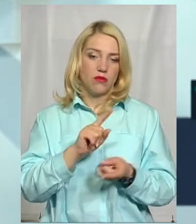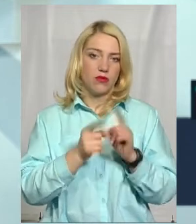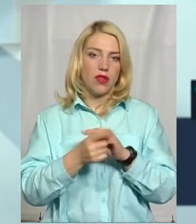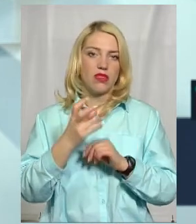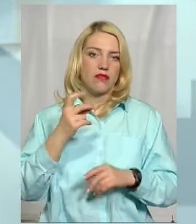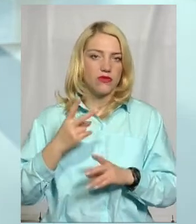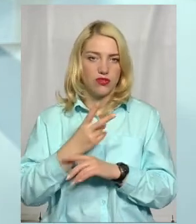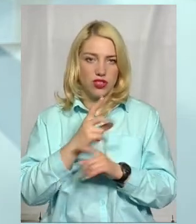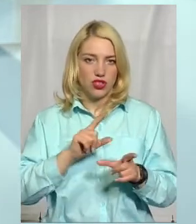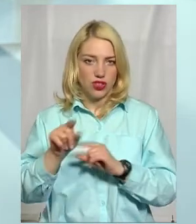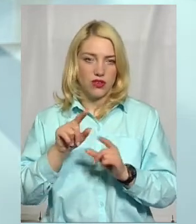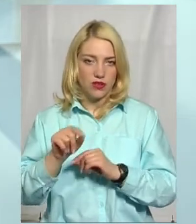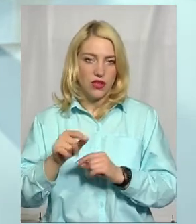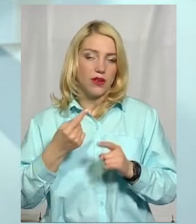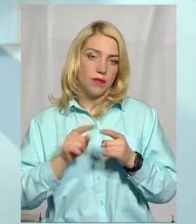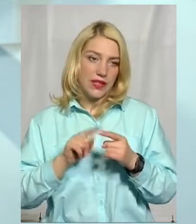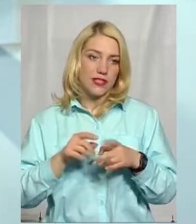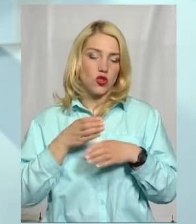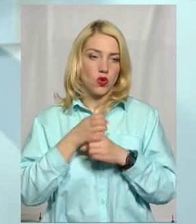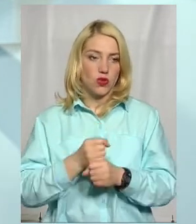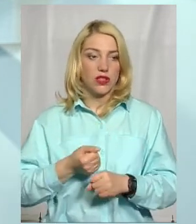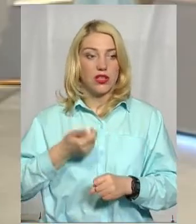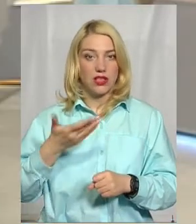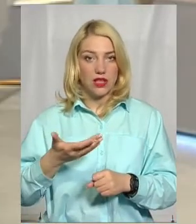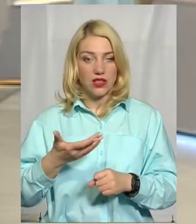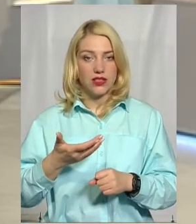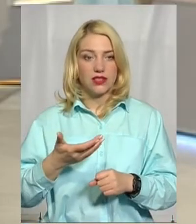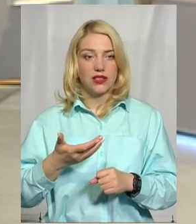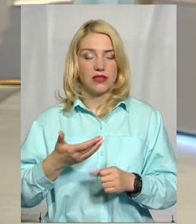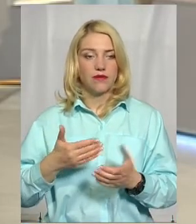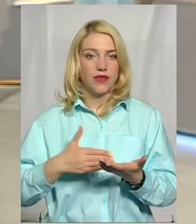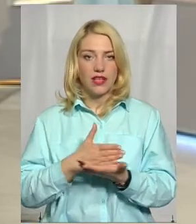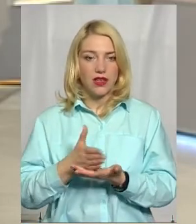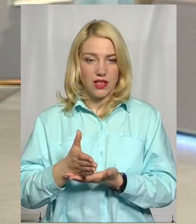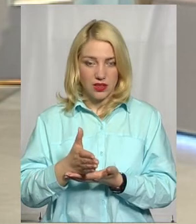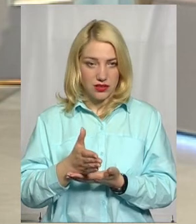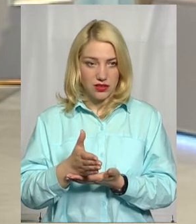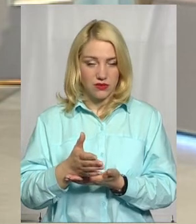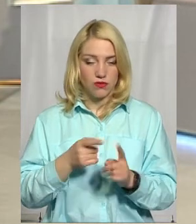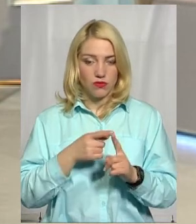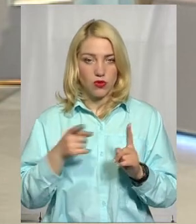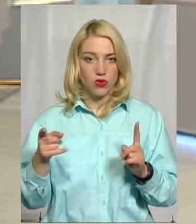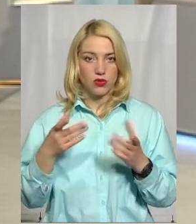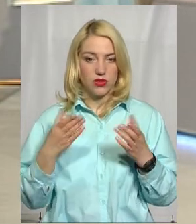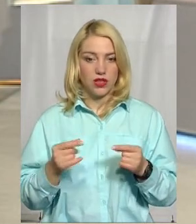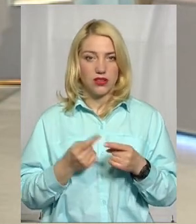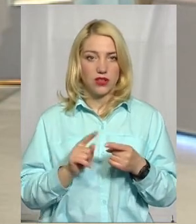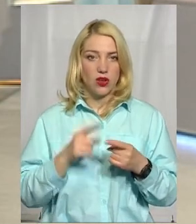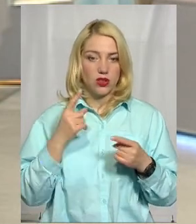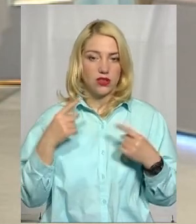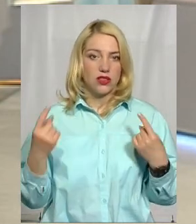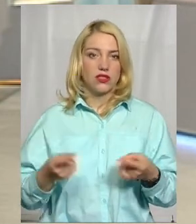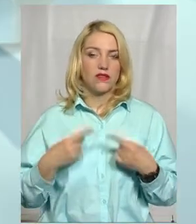І, відповідно, скоротити кількість рейсів протягом дня. Це один,